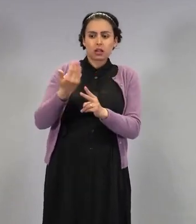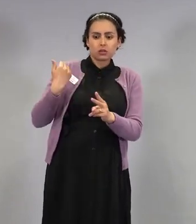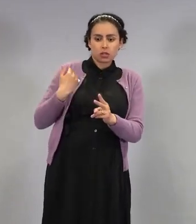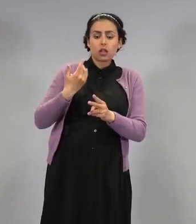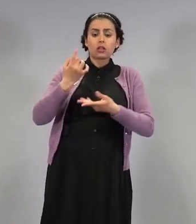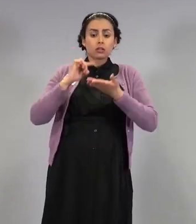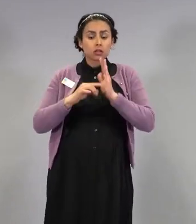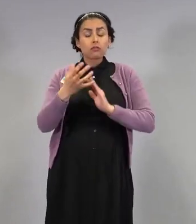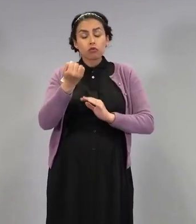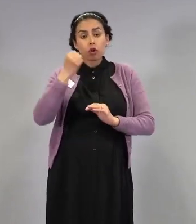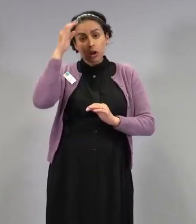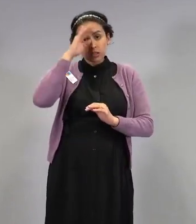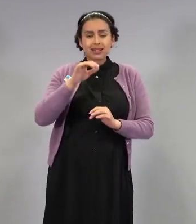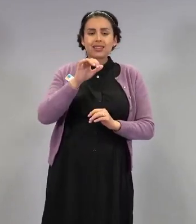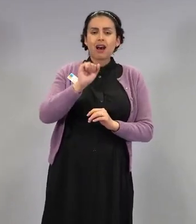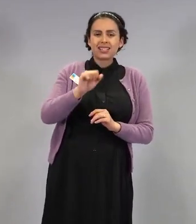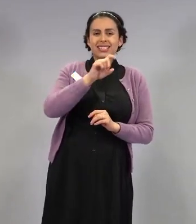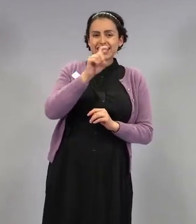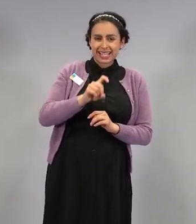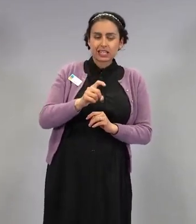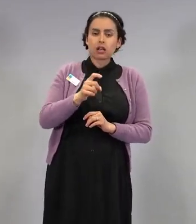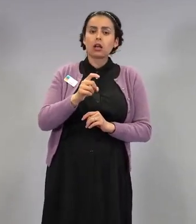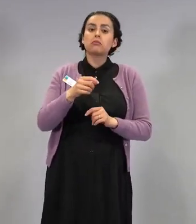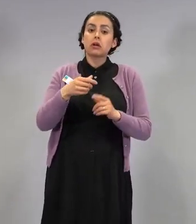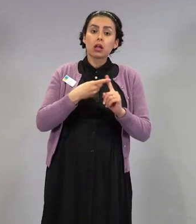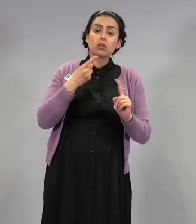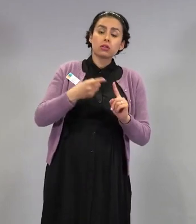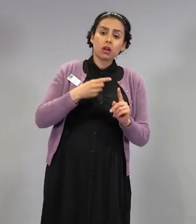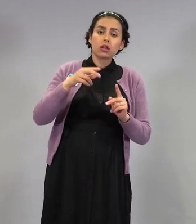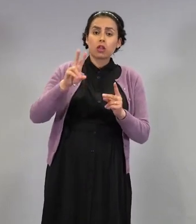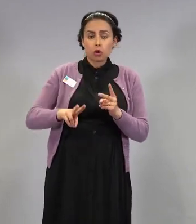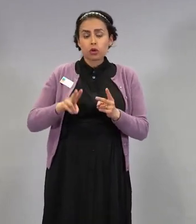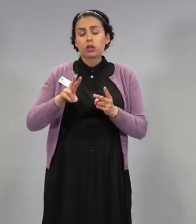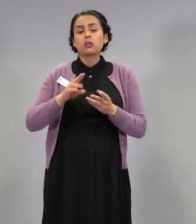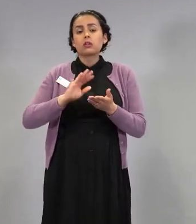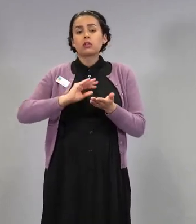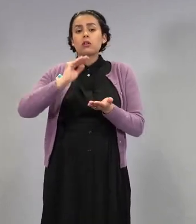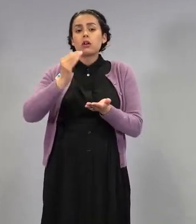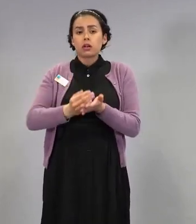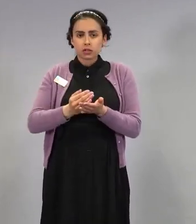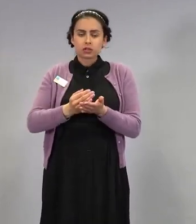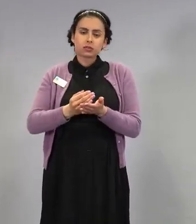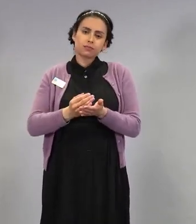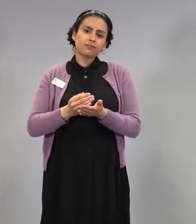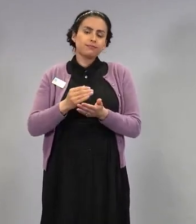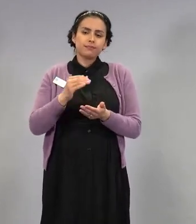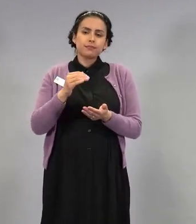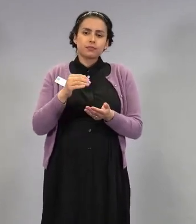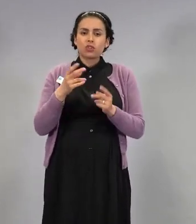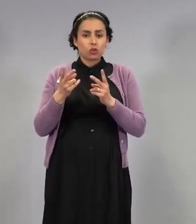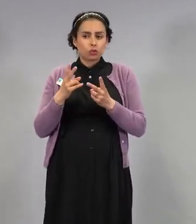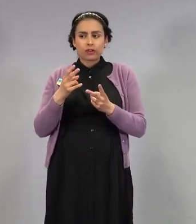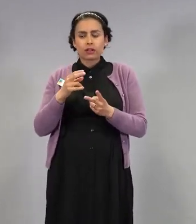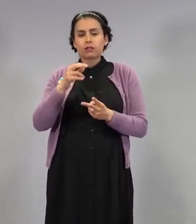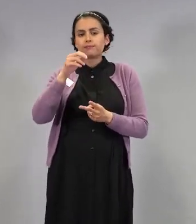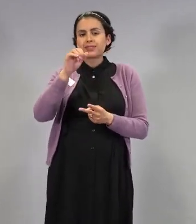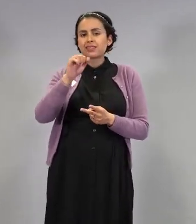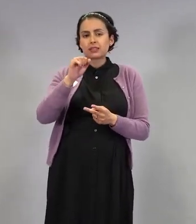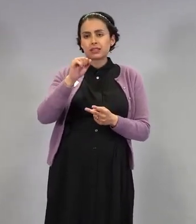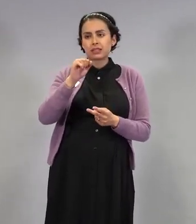aloitetaan astralla ja sitten jatketaan RNA-rokotteella. Se immunologinen vaste on ihan